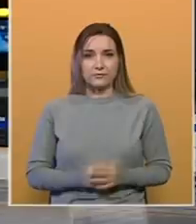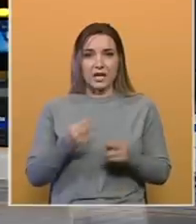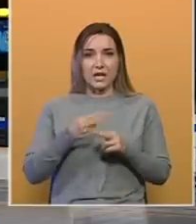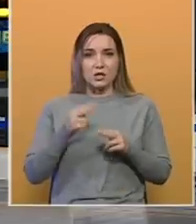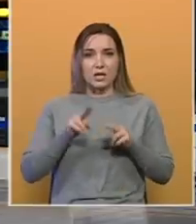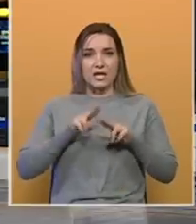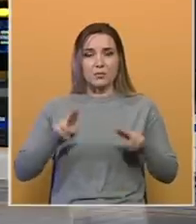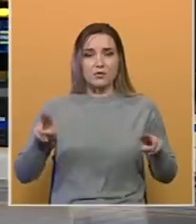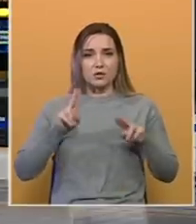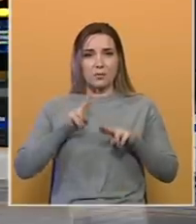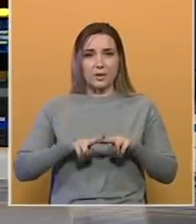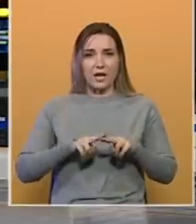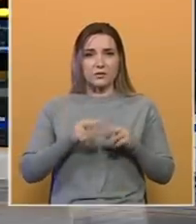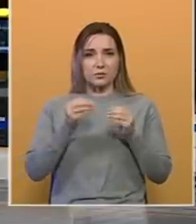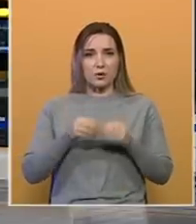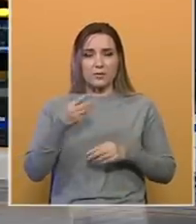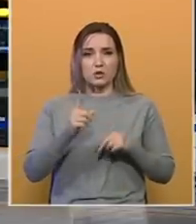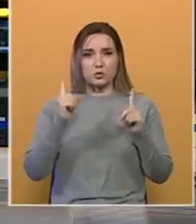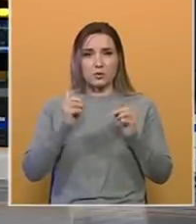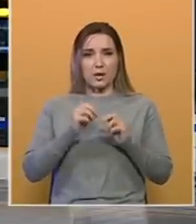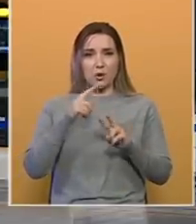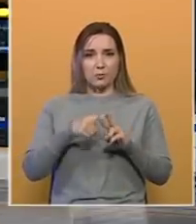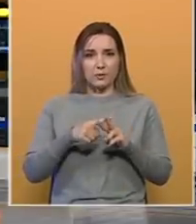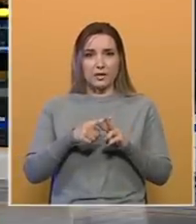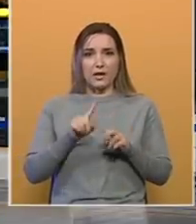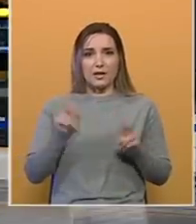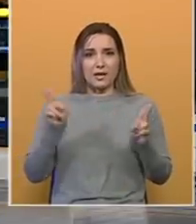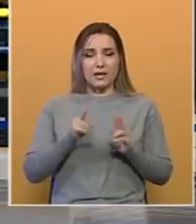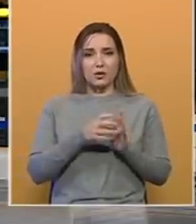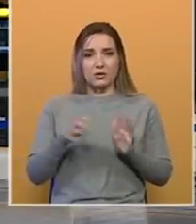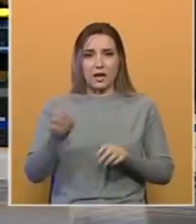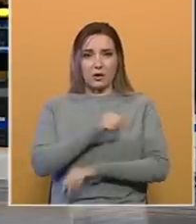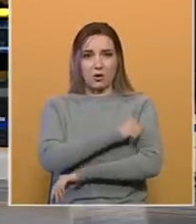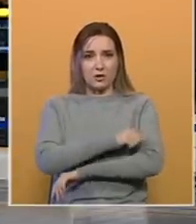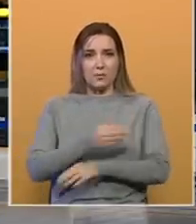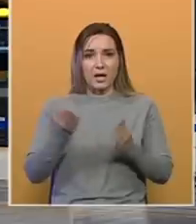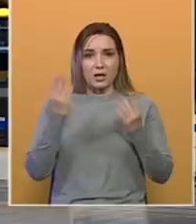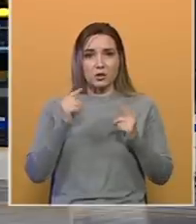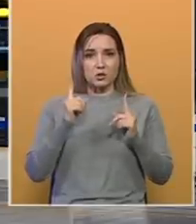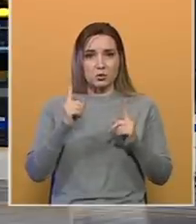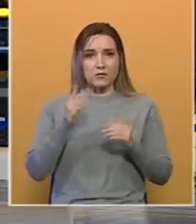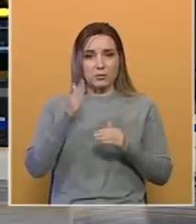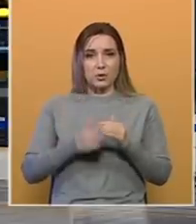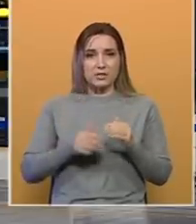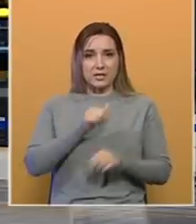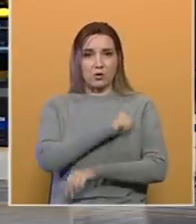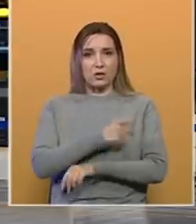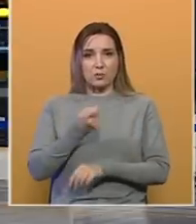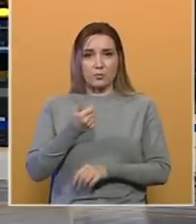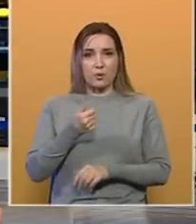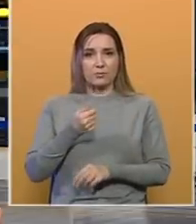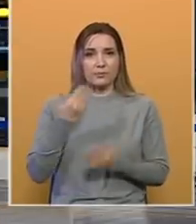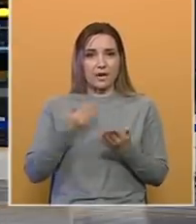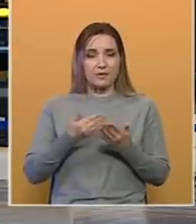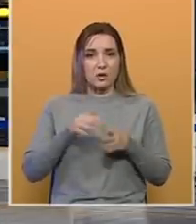Rješenje imovinsko-pravnih sporova pred sudovima u Bosni i Hercegovini nerijetko traje godinama. Dok se sudovi posljednji godinu i pol dana